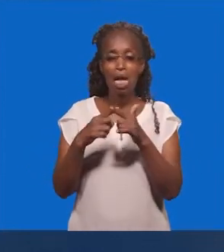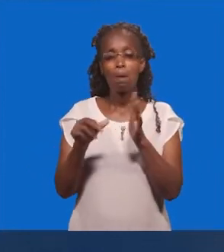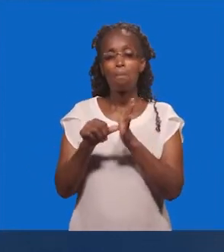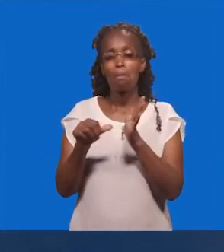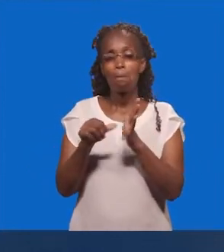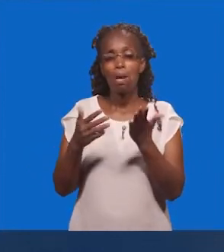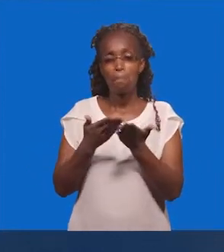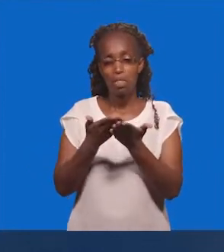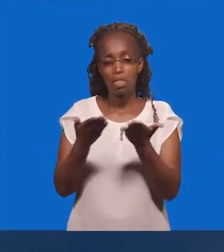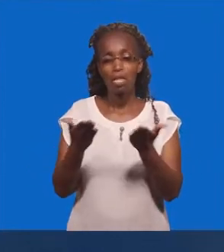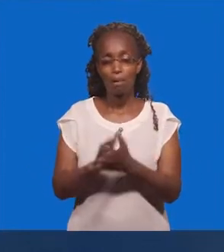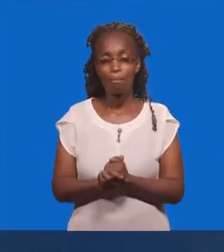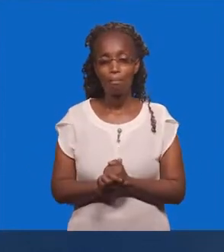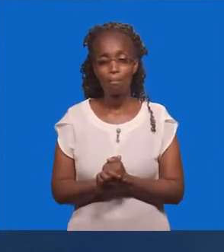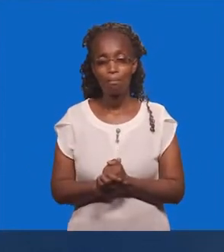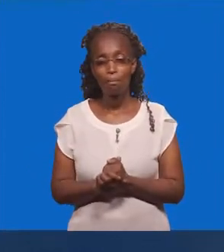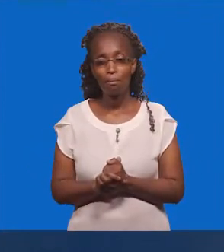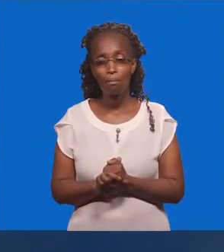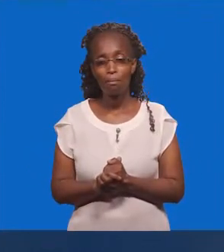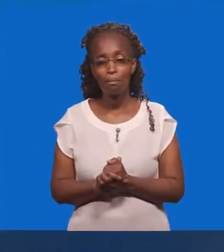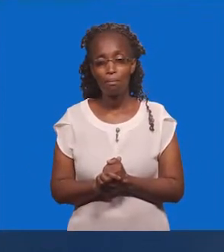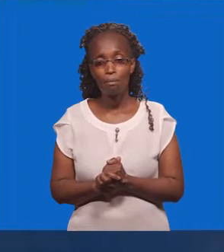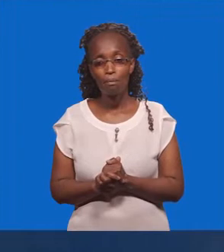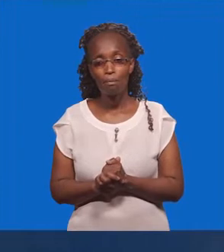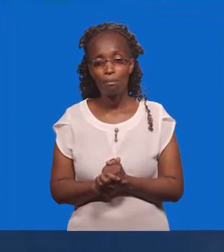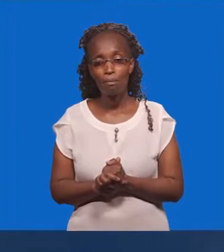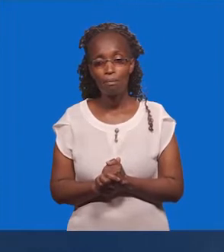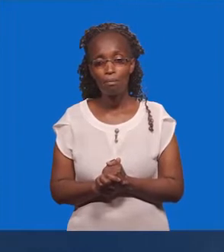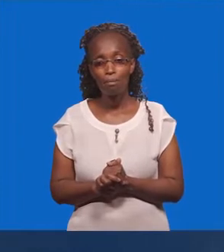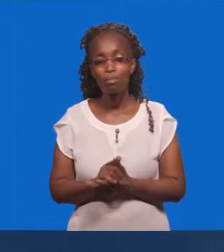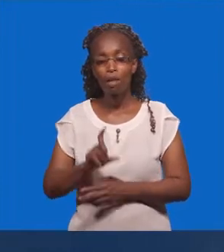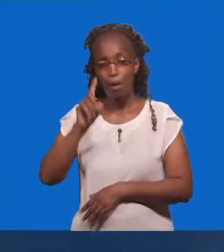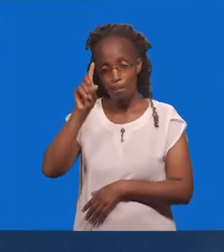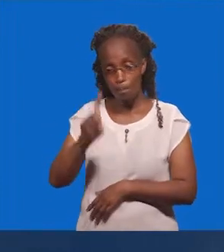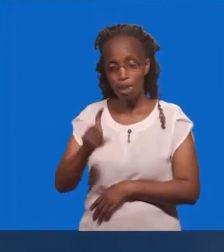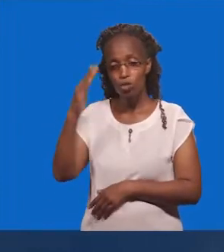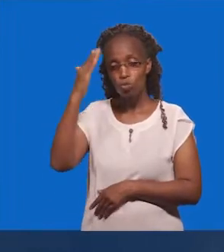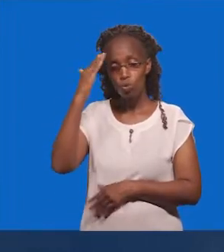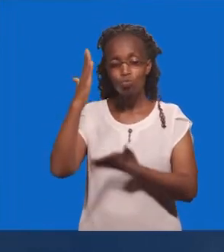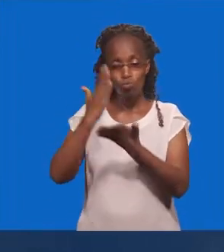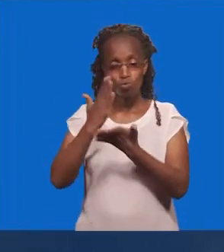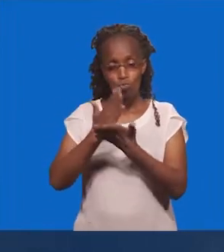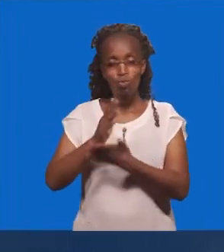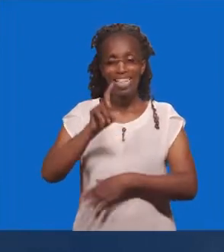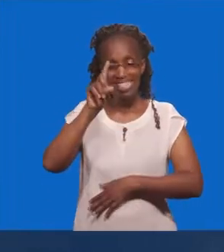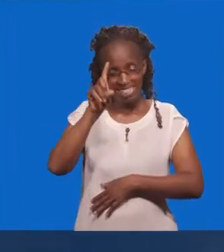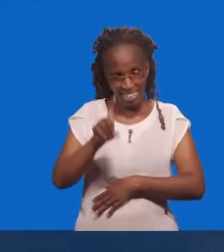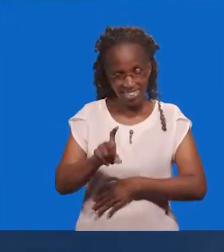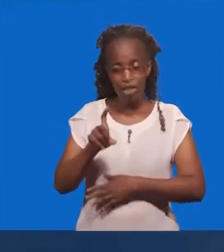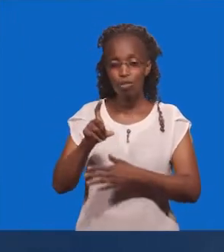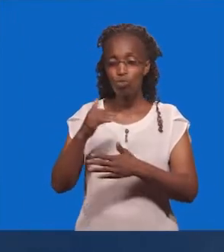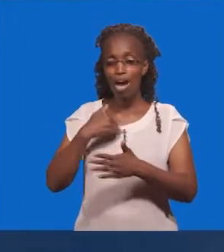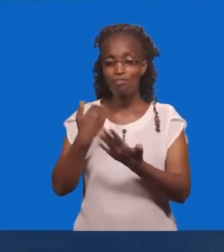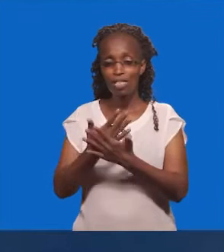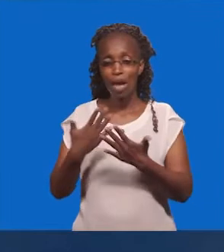Mali Njirudie Tu Njirudie Tu Na Njirudie Maswali Naujue Kuna Haja Ya Kua Na Kitu Ambacho